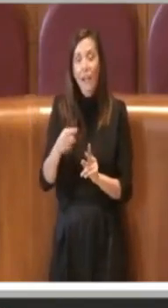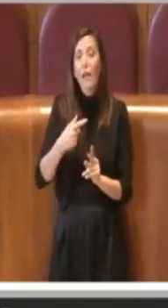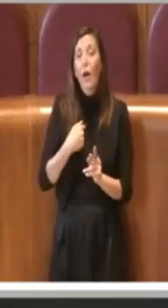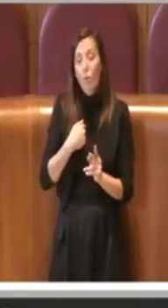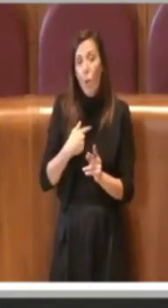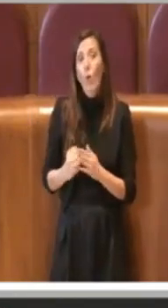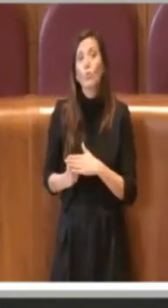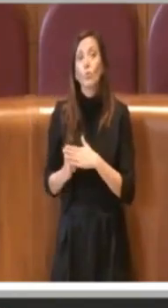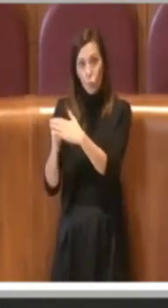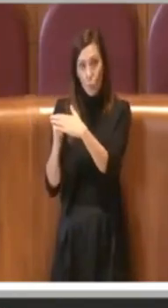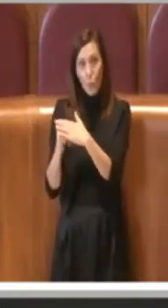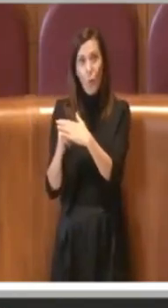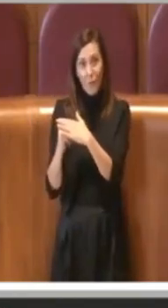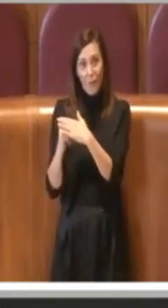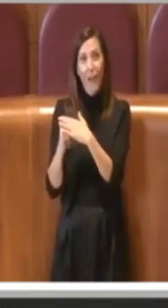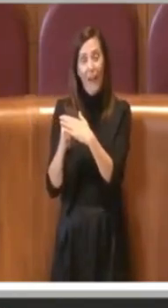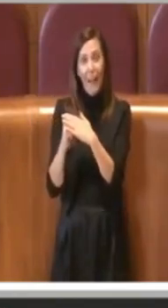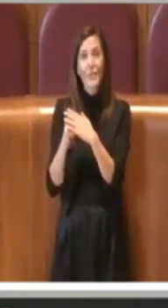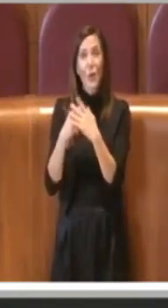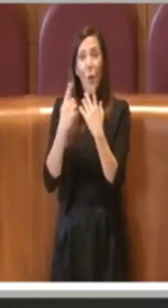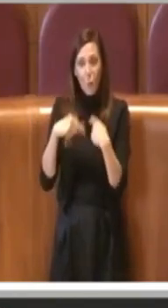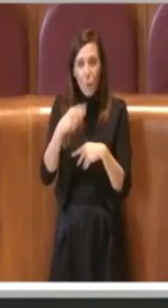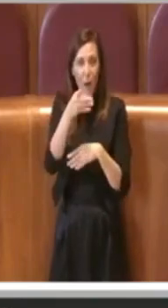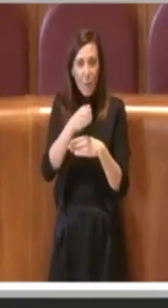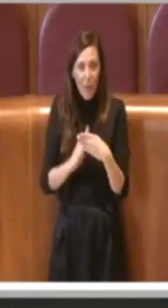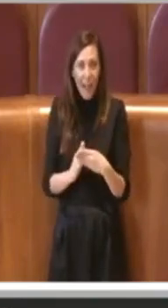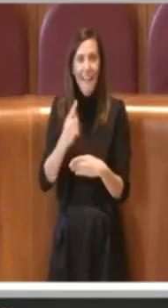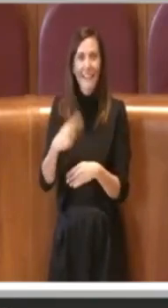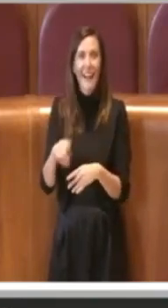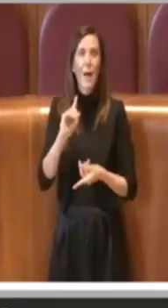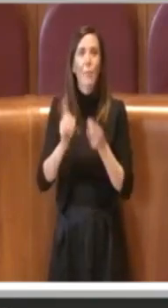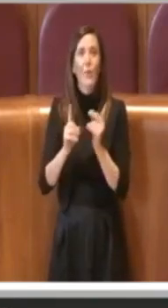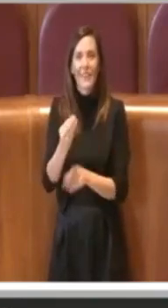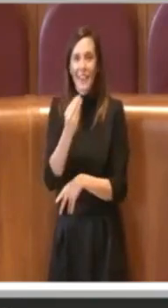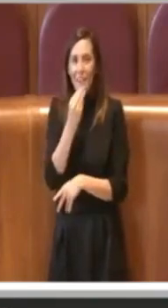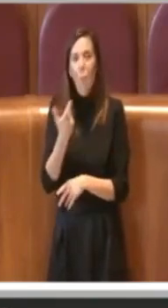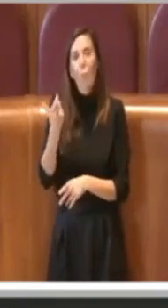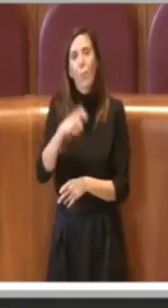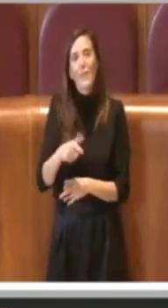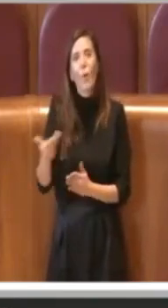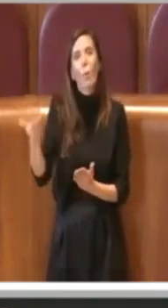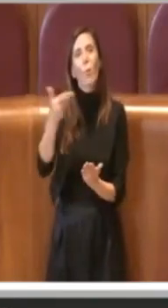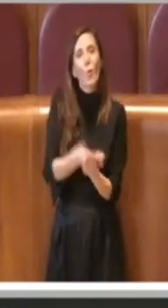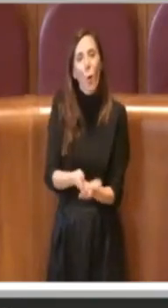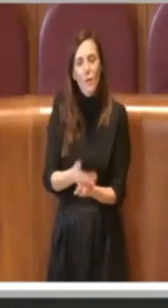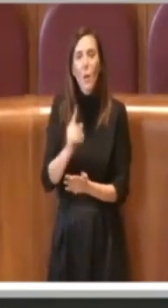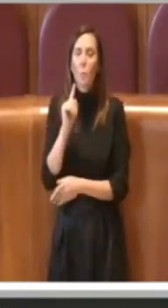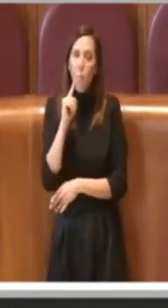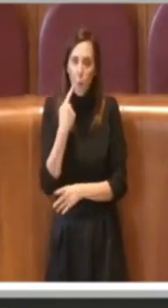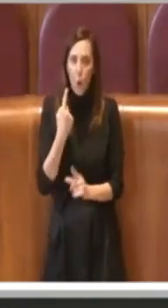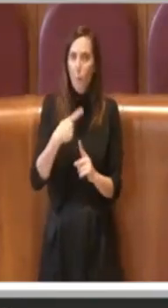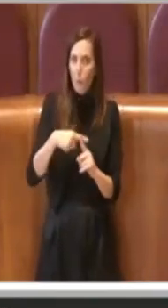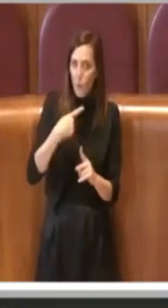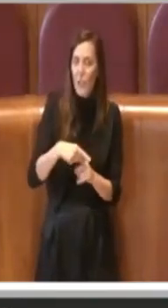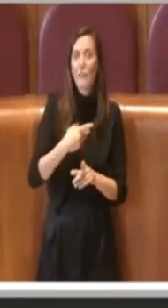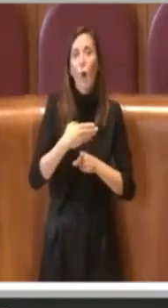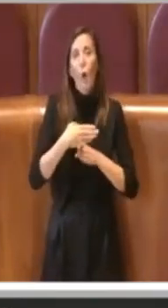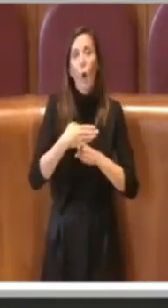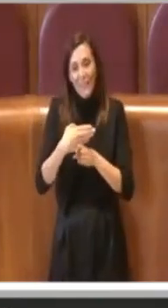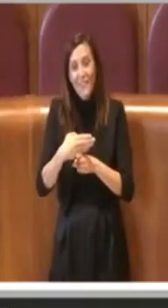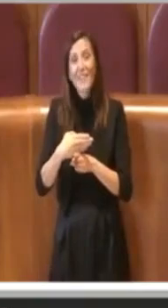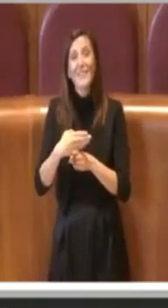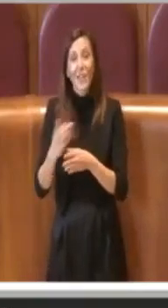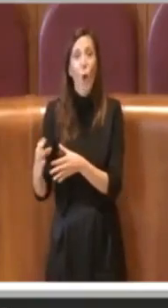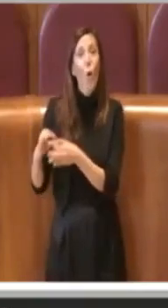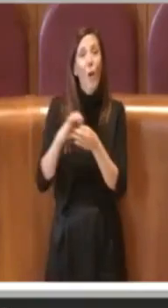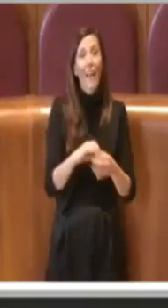una parte della food policy, proprio perché le proposte buone, le proposte che vengono condivise soprattutto su questi temi che